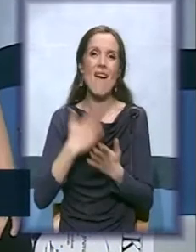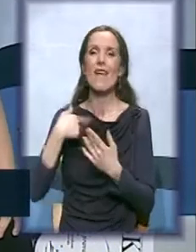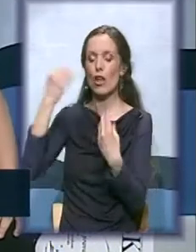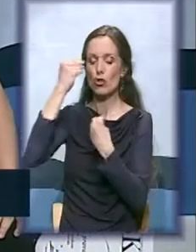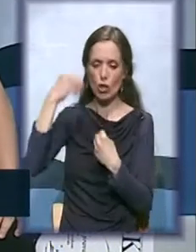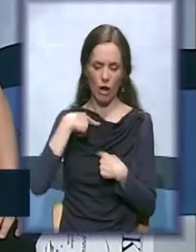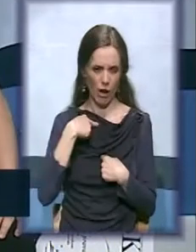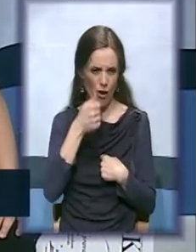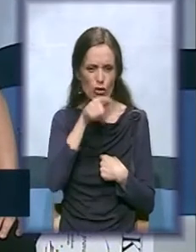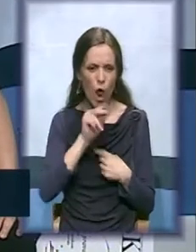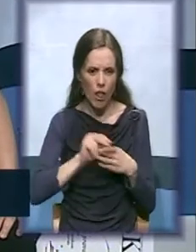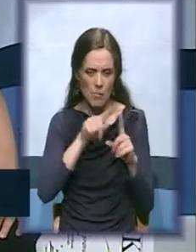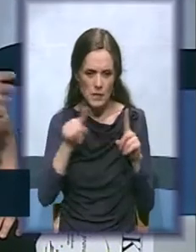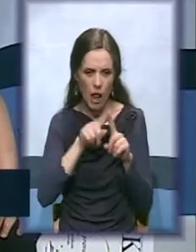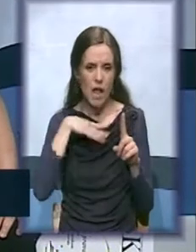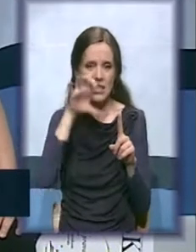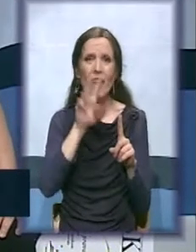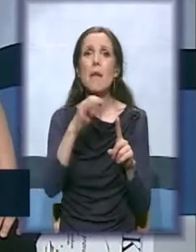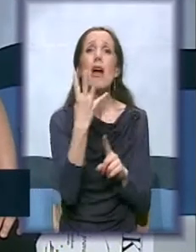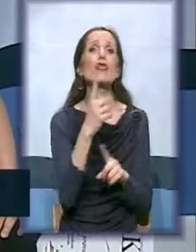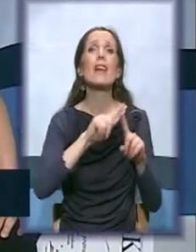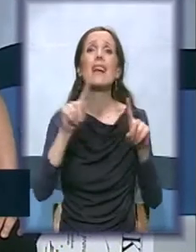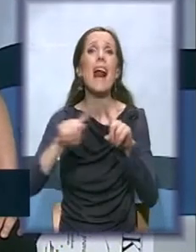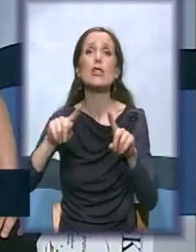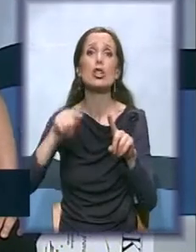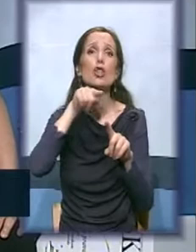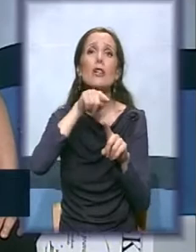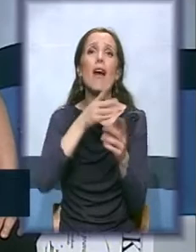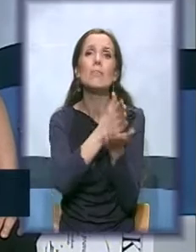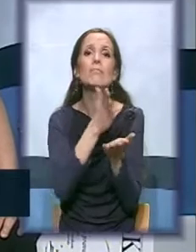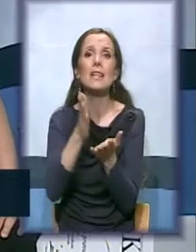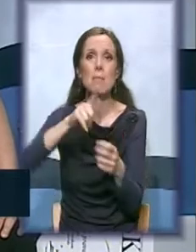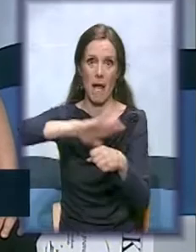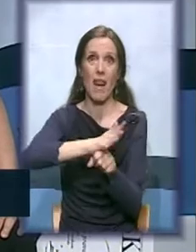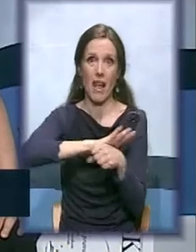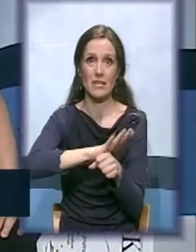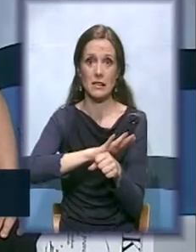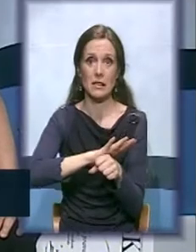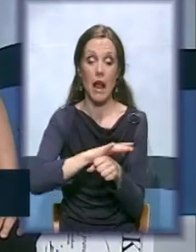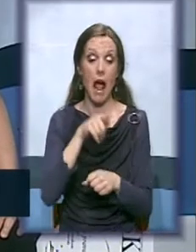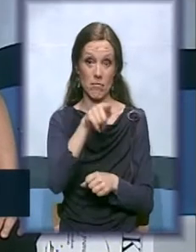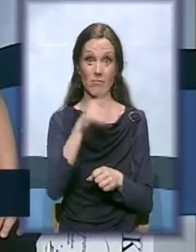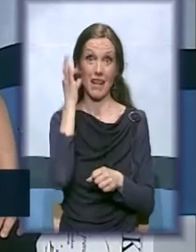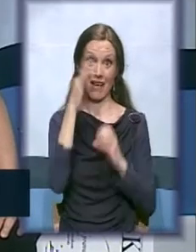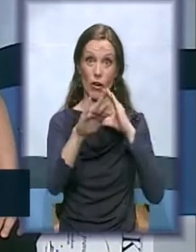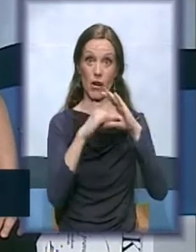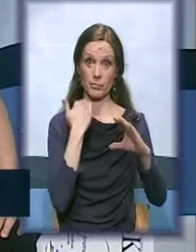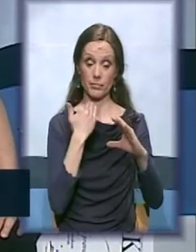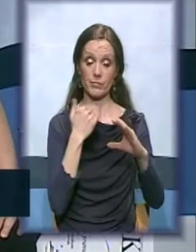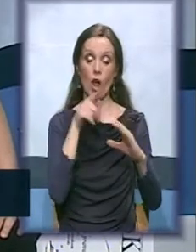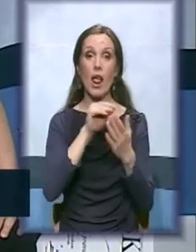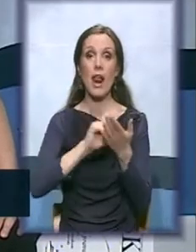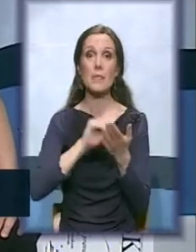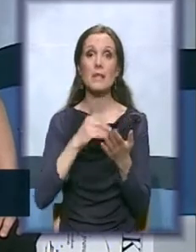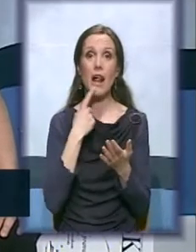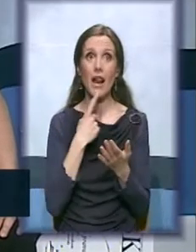koje rade sve vaše organizacije. Ali ona kaže, što je po mom mišljenju veoma veliki problem.